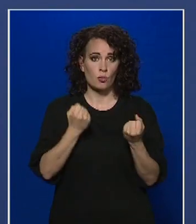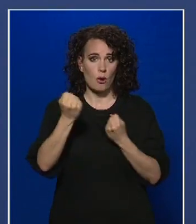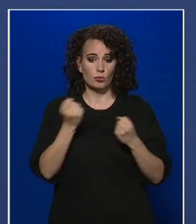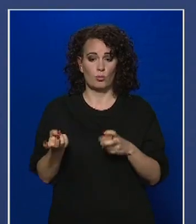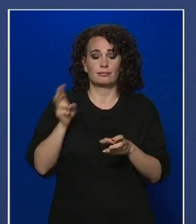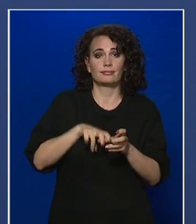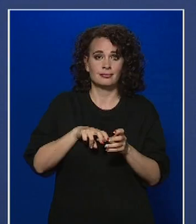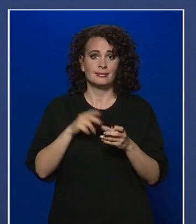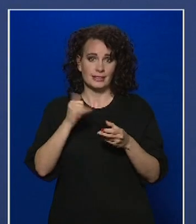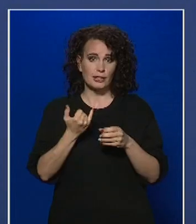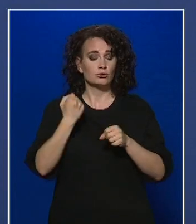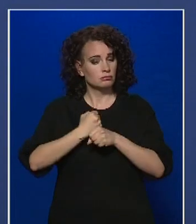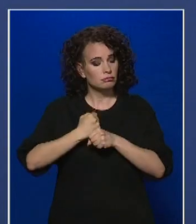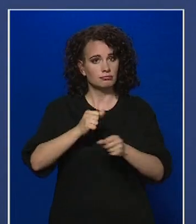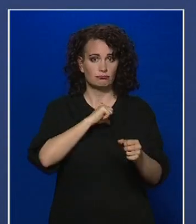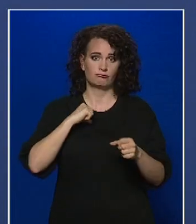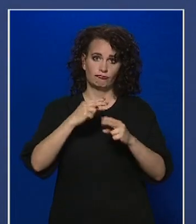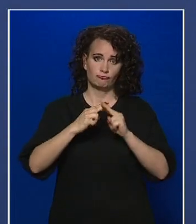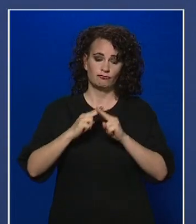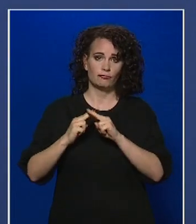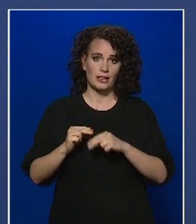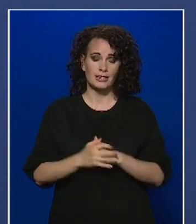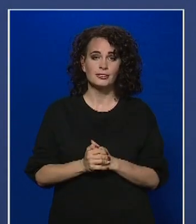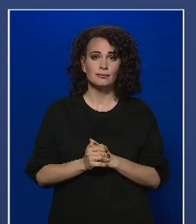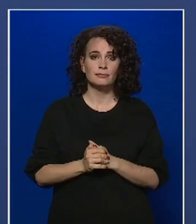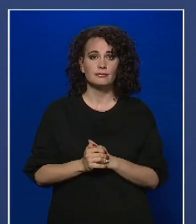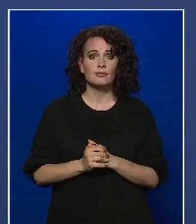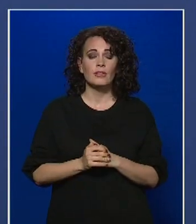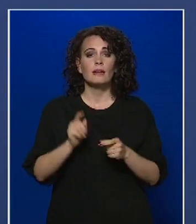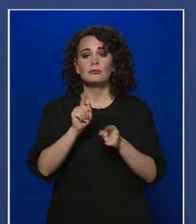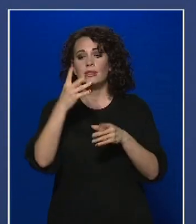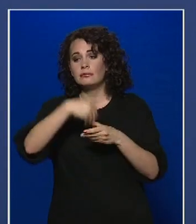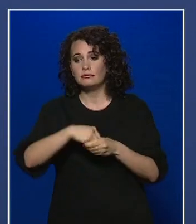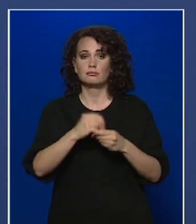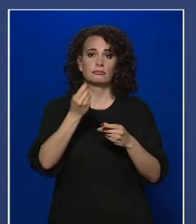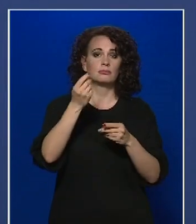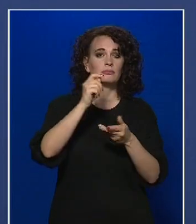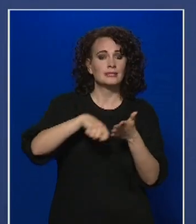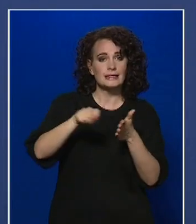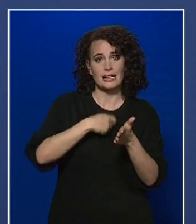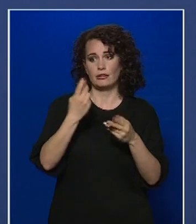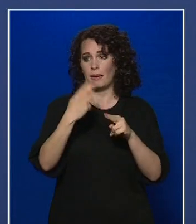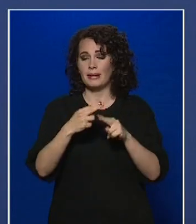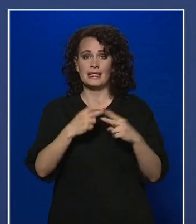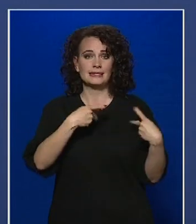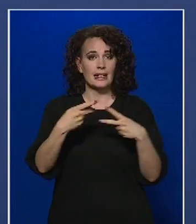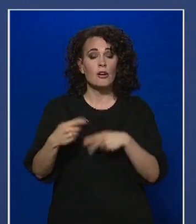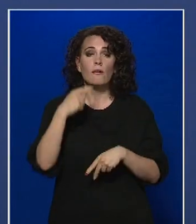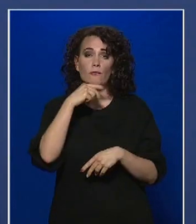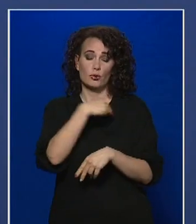mint 20 olyan betegszállító szervezet van, aki részt vesz a koronavírus tesztelésében, és a betegek szállításában, és a